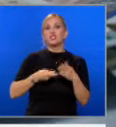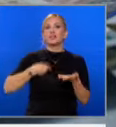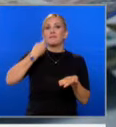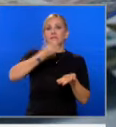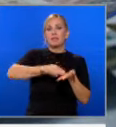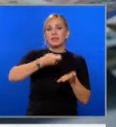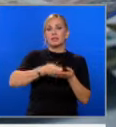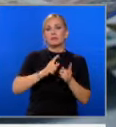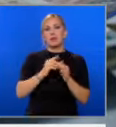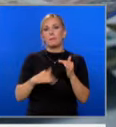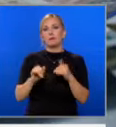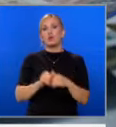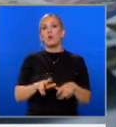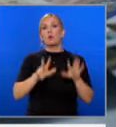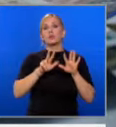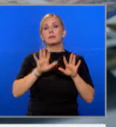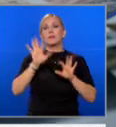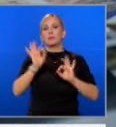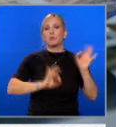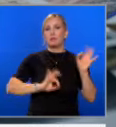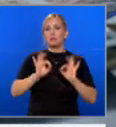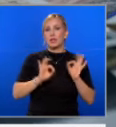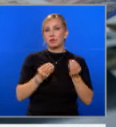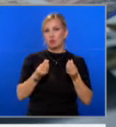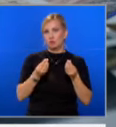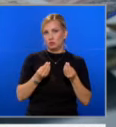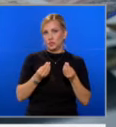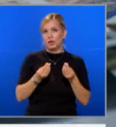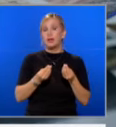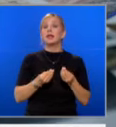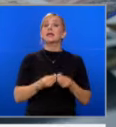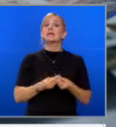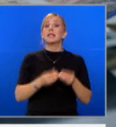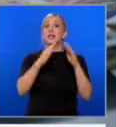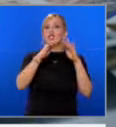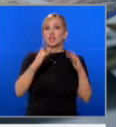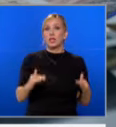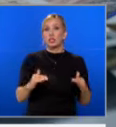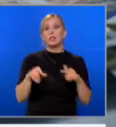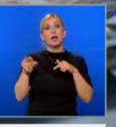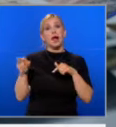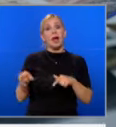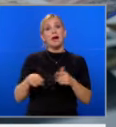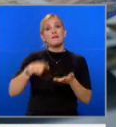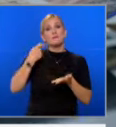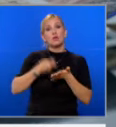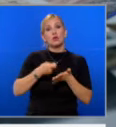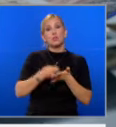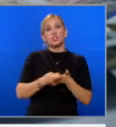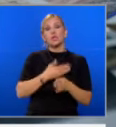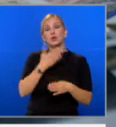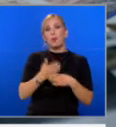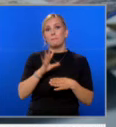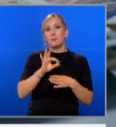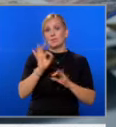повече от 85% от стоеността на жилището, а месечните вноски ще бъдат до 50% от месечния